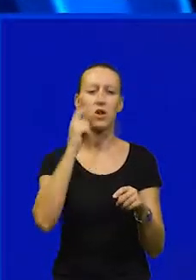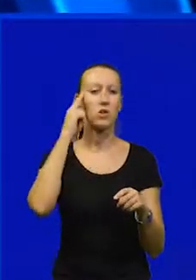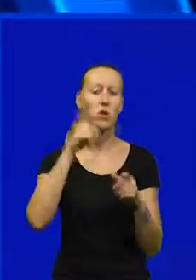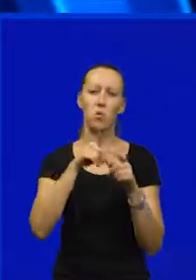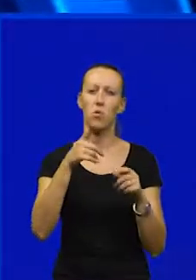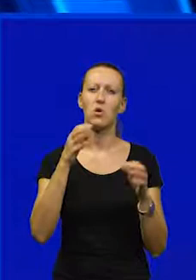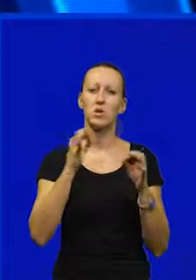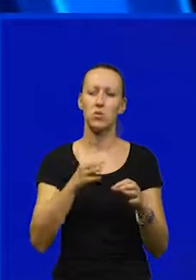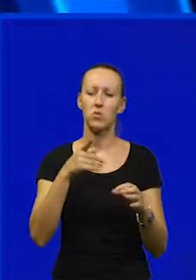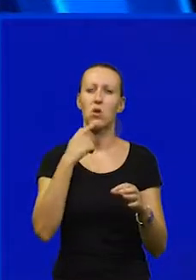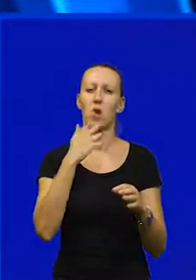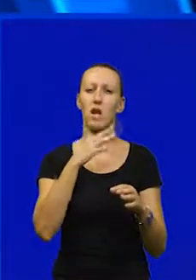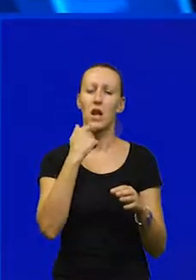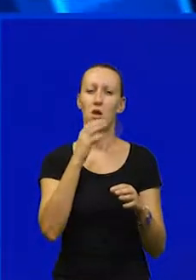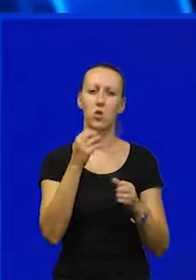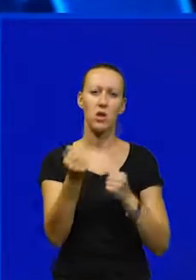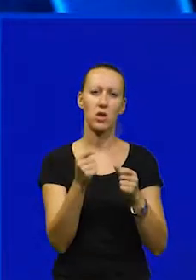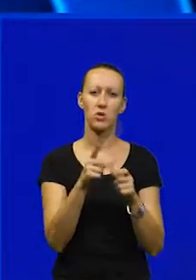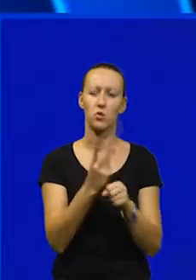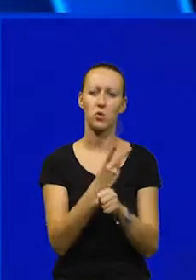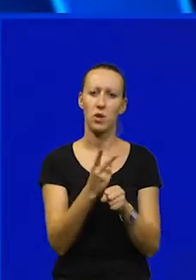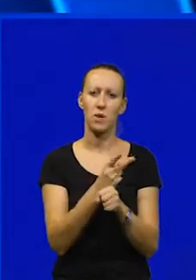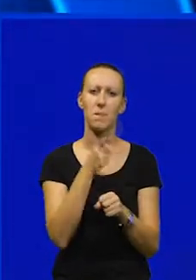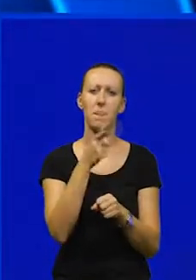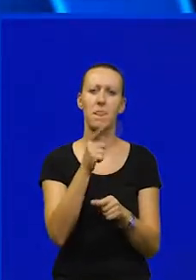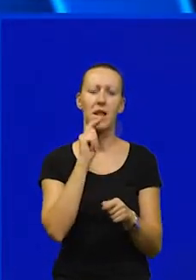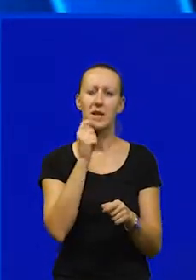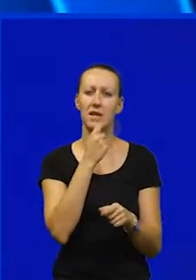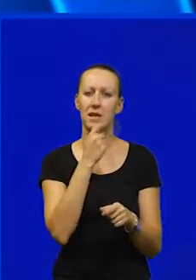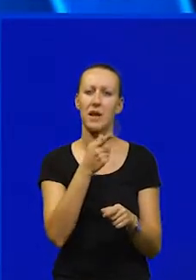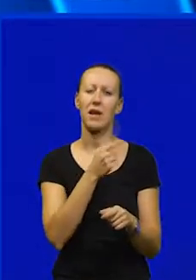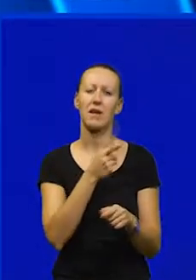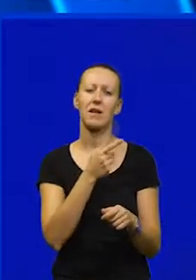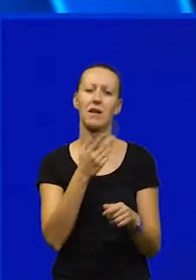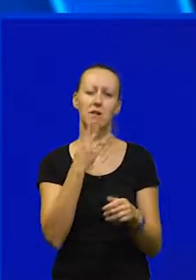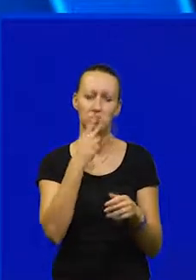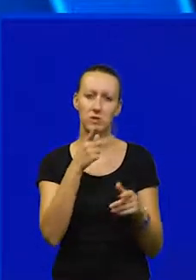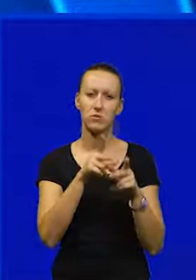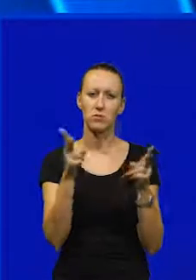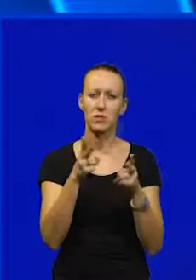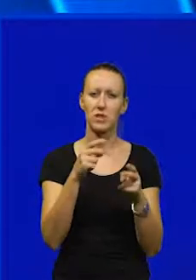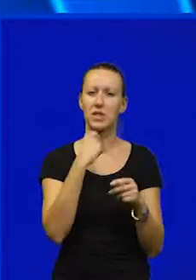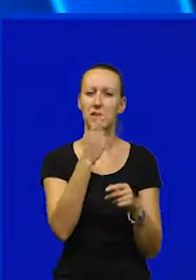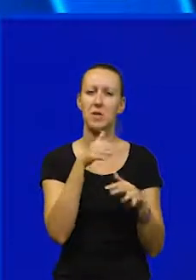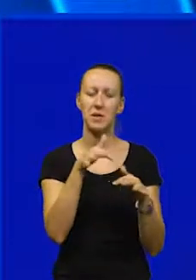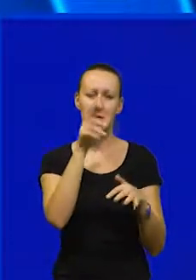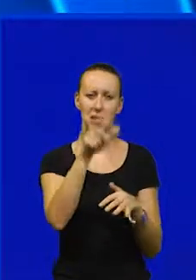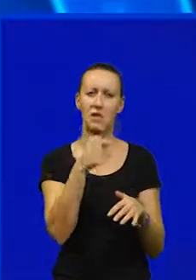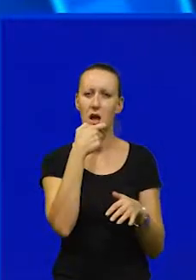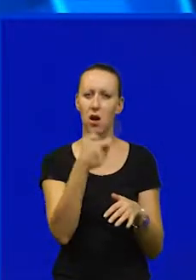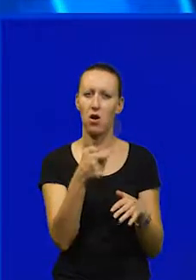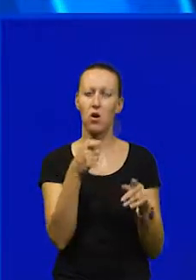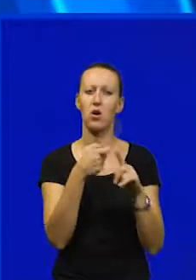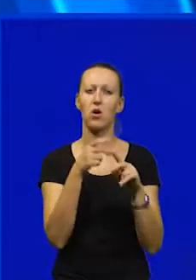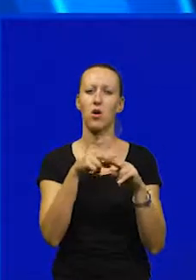stavovima kada je riječ o krizi u Uljaniku Taj neskriveni jaz mogao se vidjeti i u kratkoj izjavi ministra gospodarstva